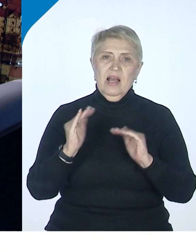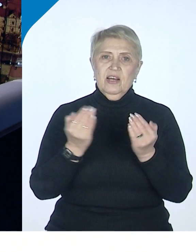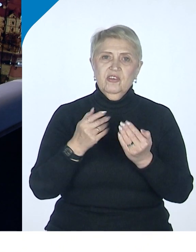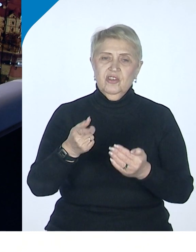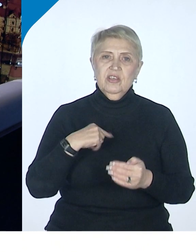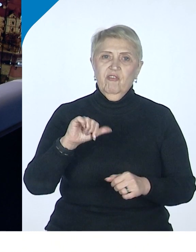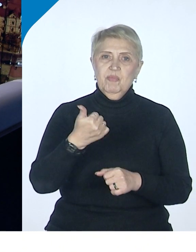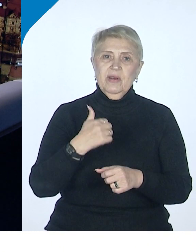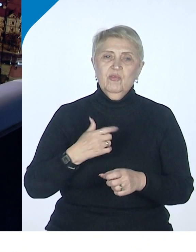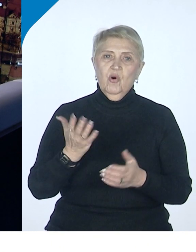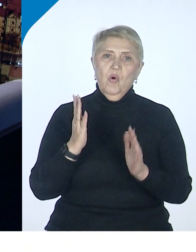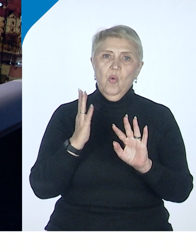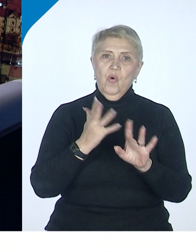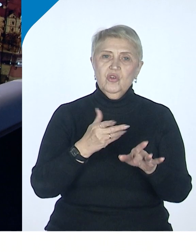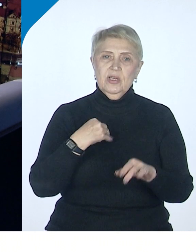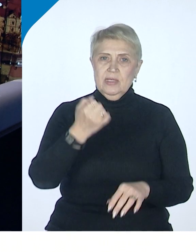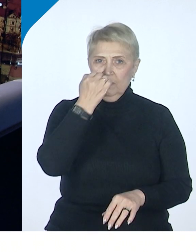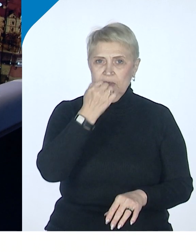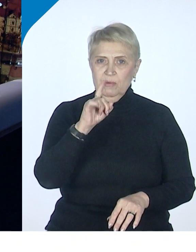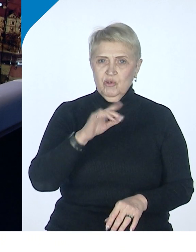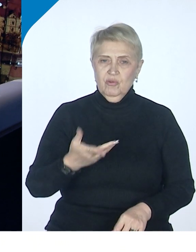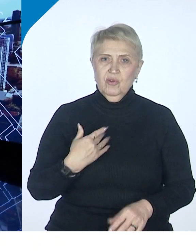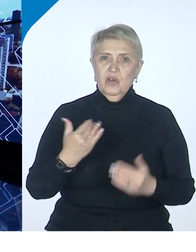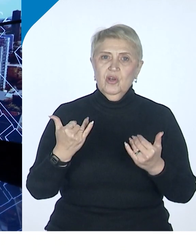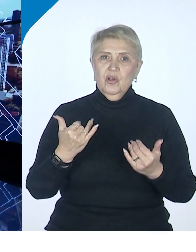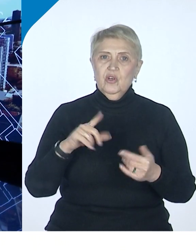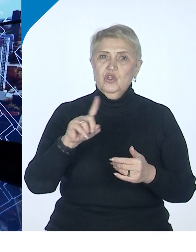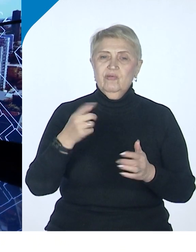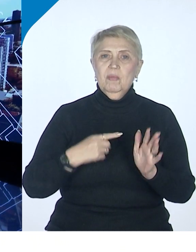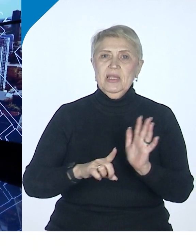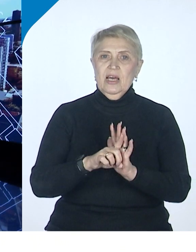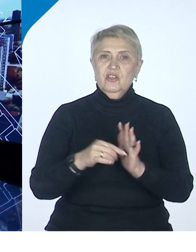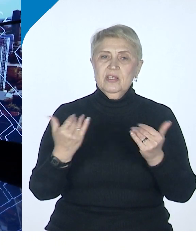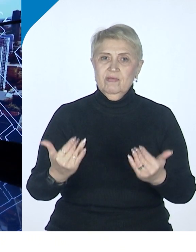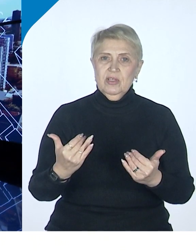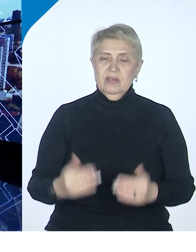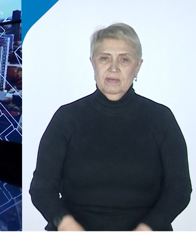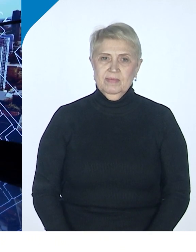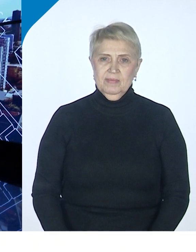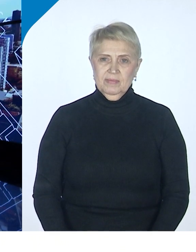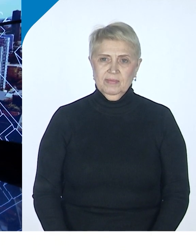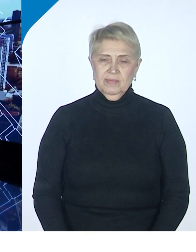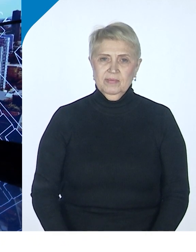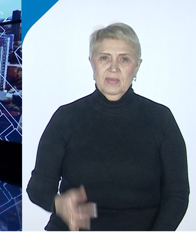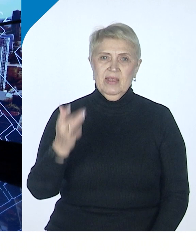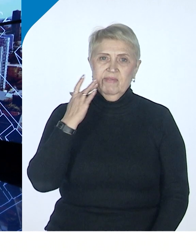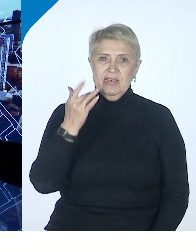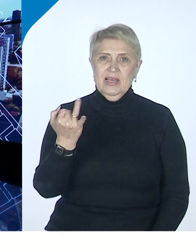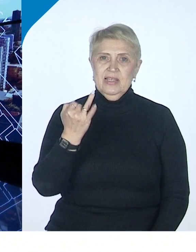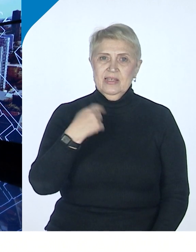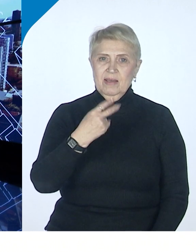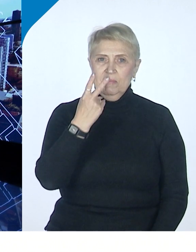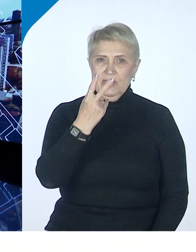в первую очередь спасибо за то, с чего мы начали на чрезговор, всегда интересно посмотреть